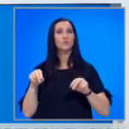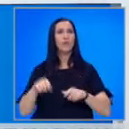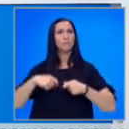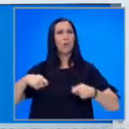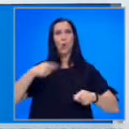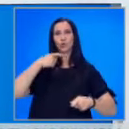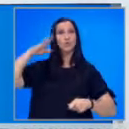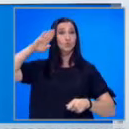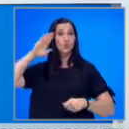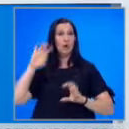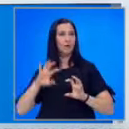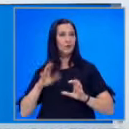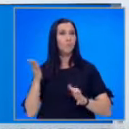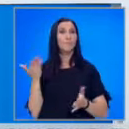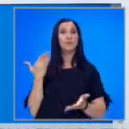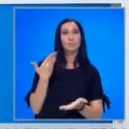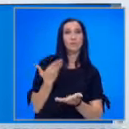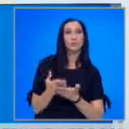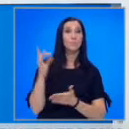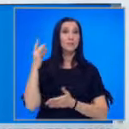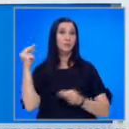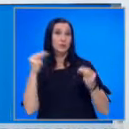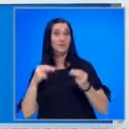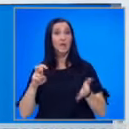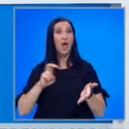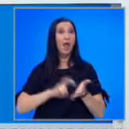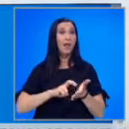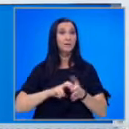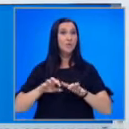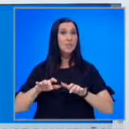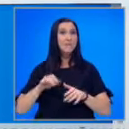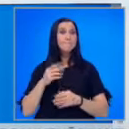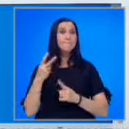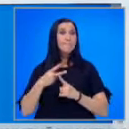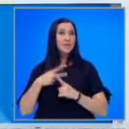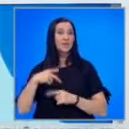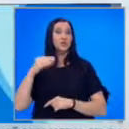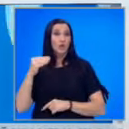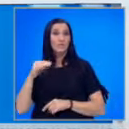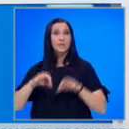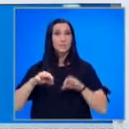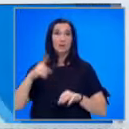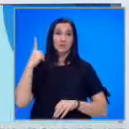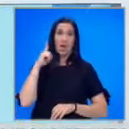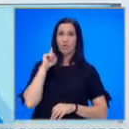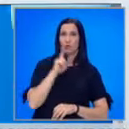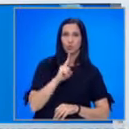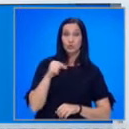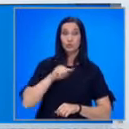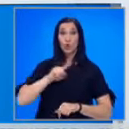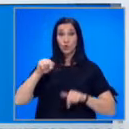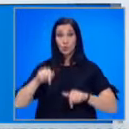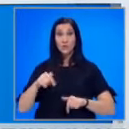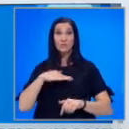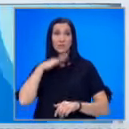на радиото. Той беше предложен от председателя на съвета за електронни медиа Бетина Жотева и е избран единодушно. До тук се стигна след като вече